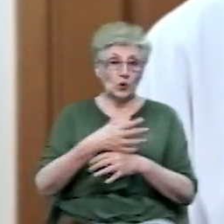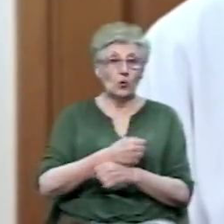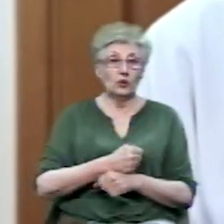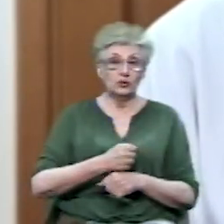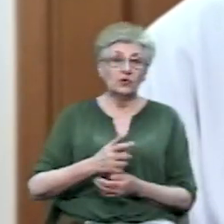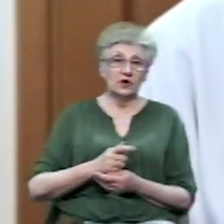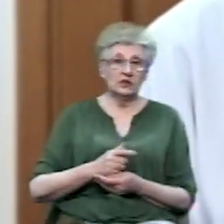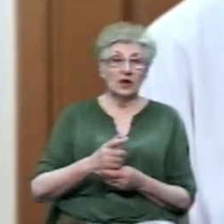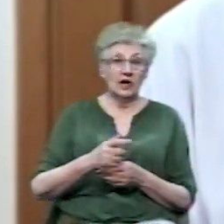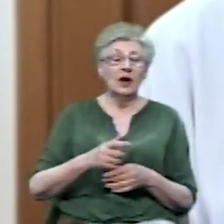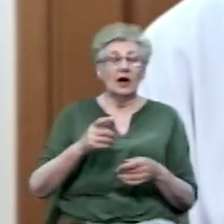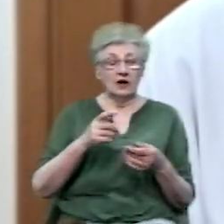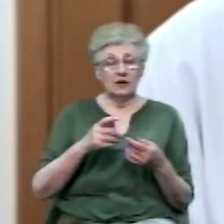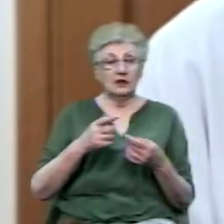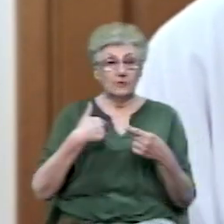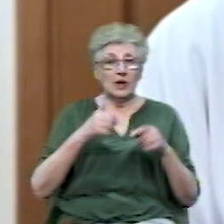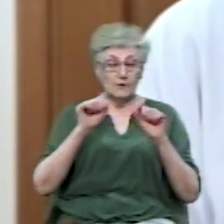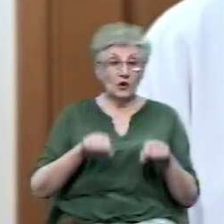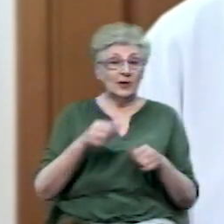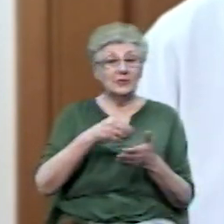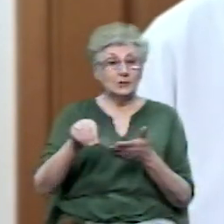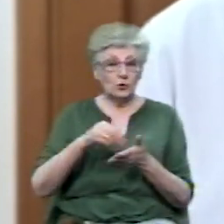Те, що ми могли закуповувати радіше харчі,